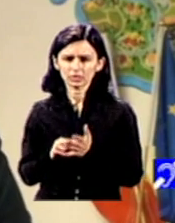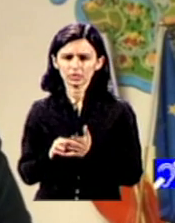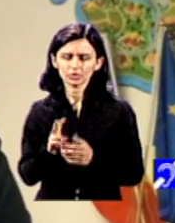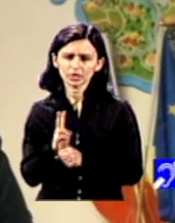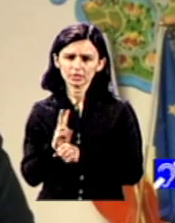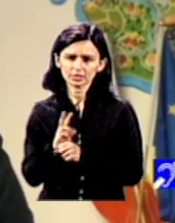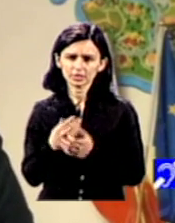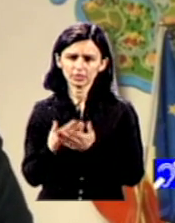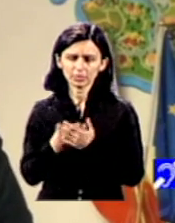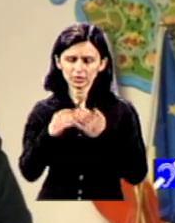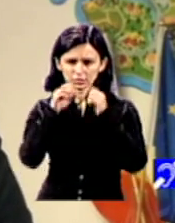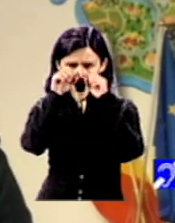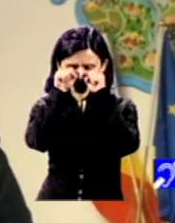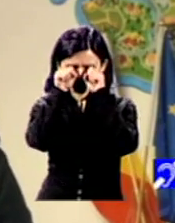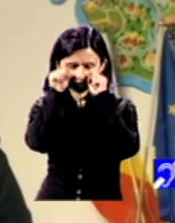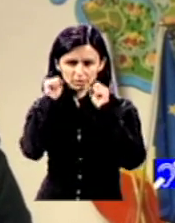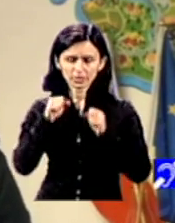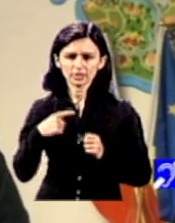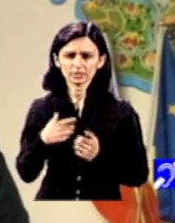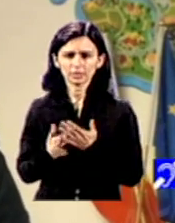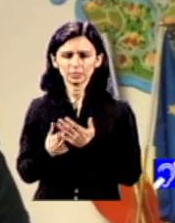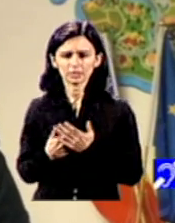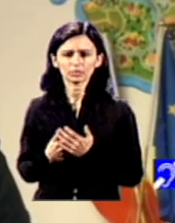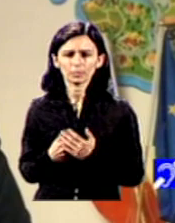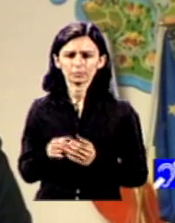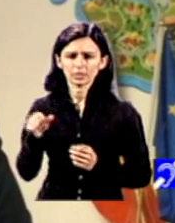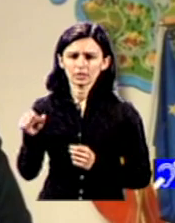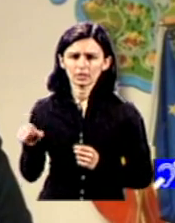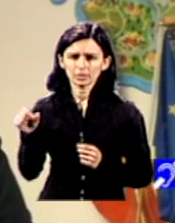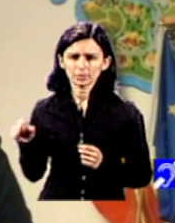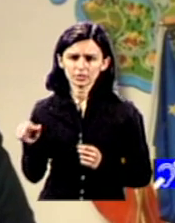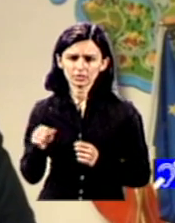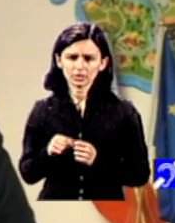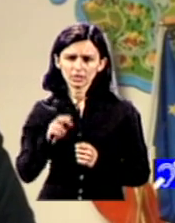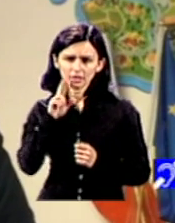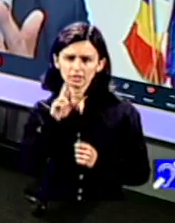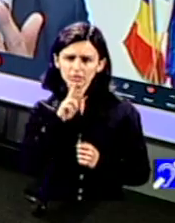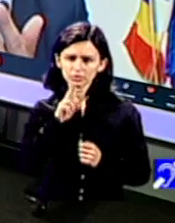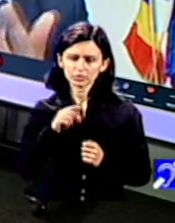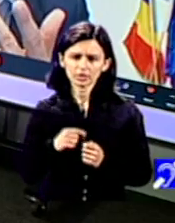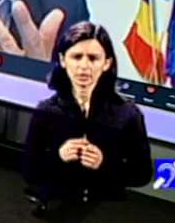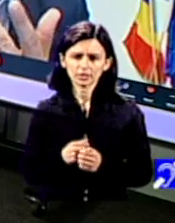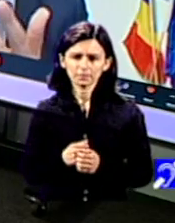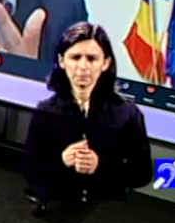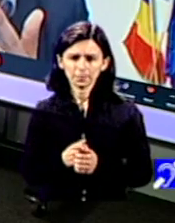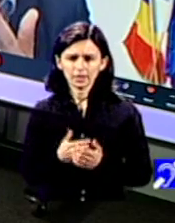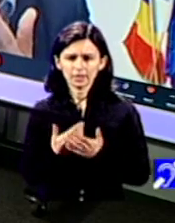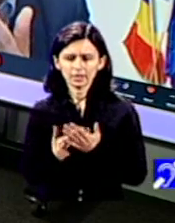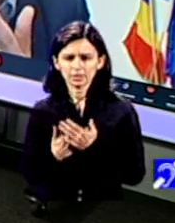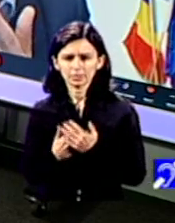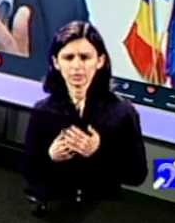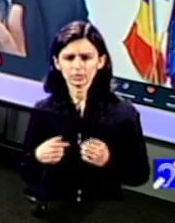nevăzători există pentru persoanele cu dizabilitate auditivă există pentru utilizatorii de